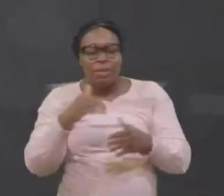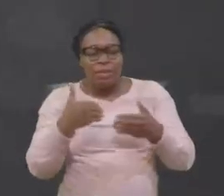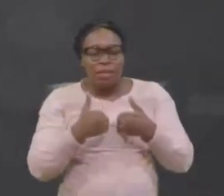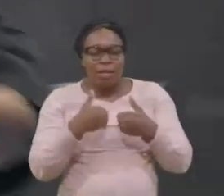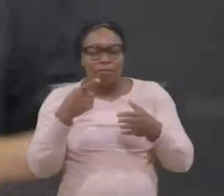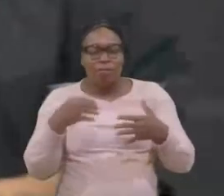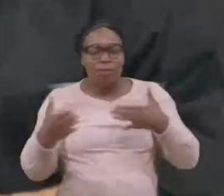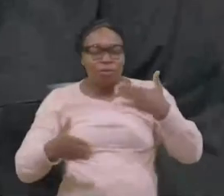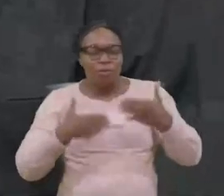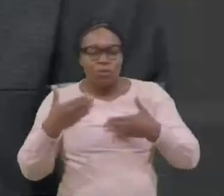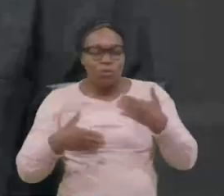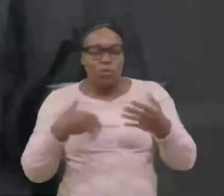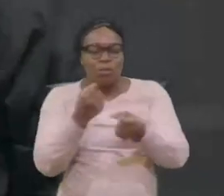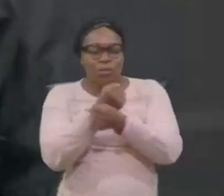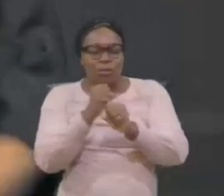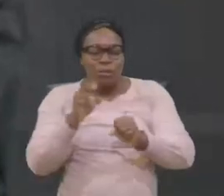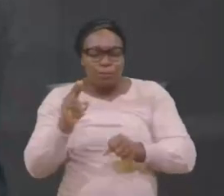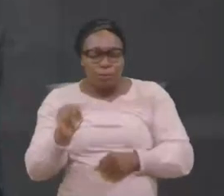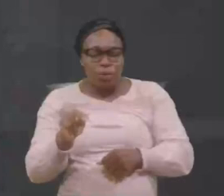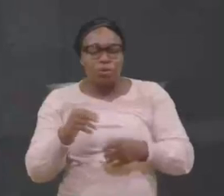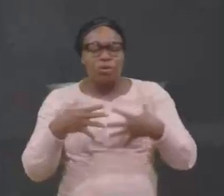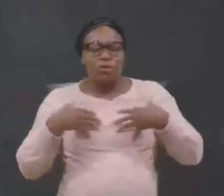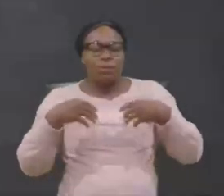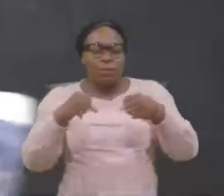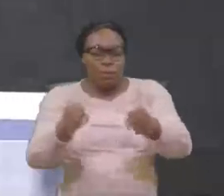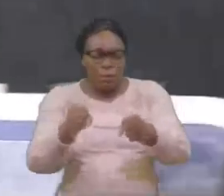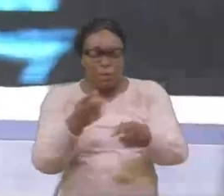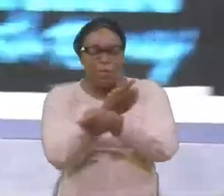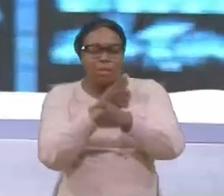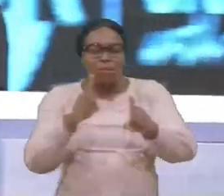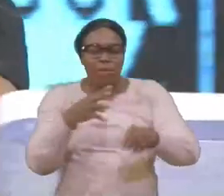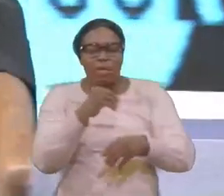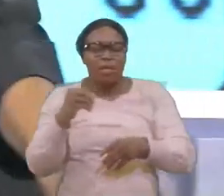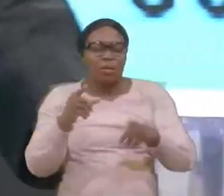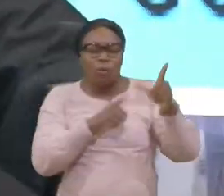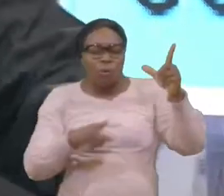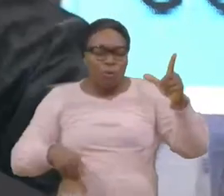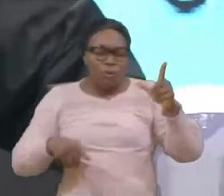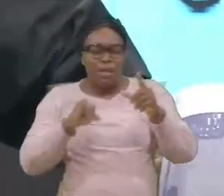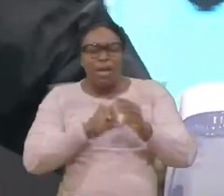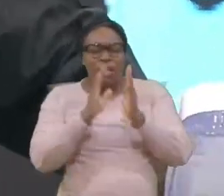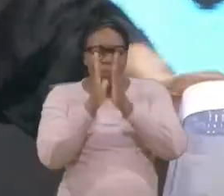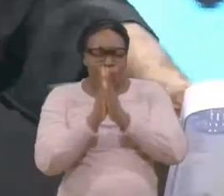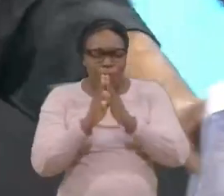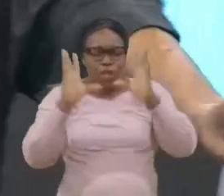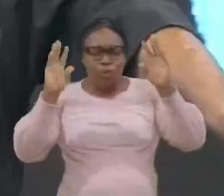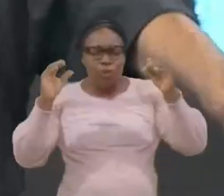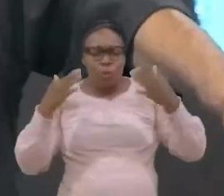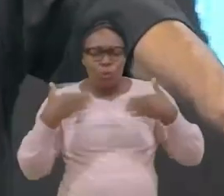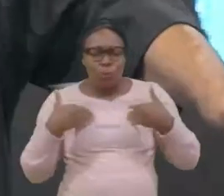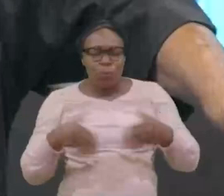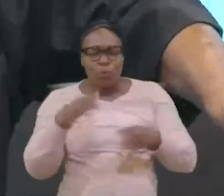le salut il y la guérison il y aura la délivrance seigneur je prie personne ici